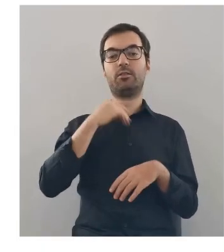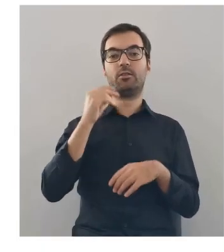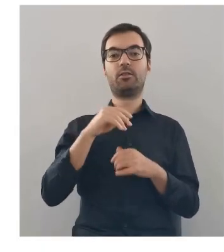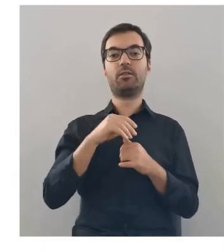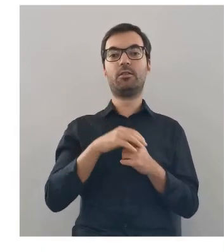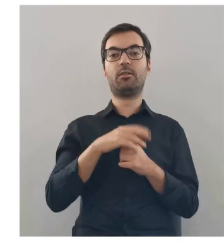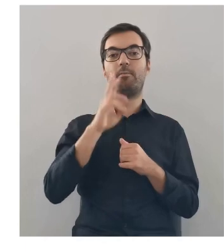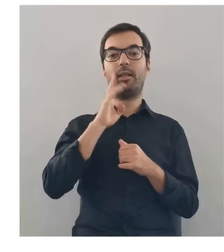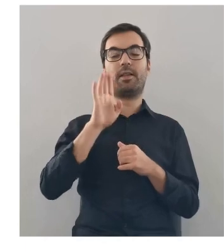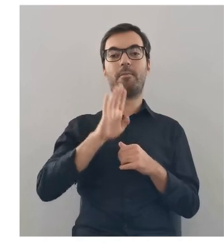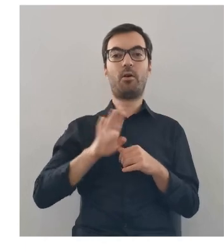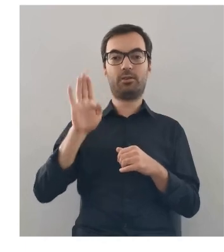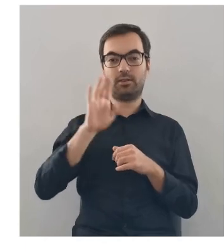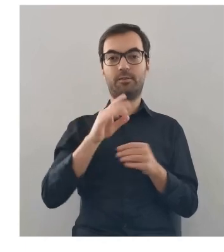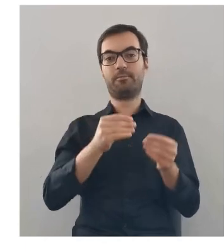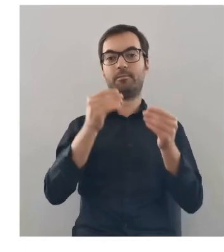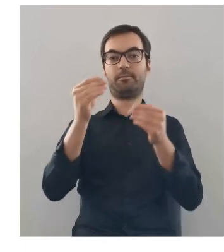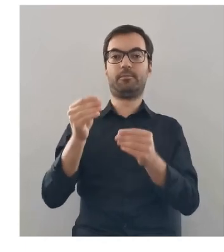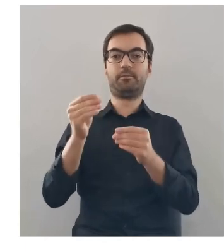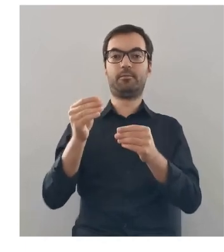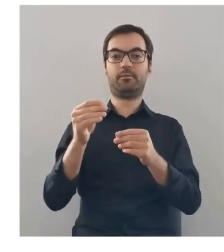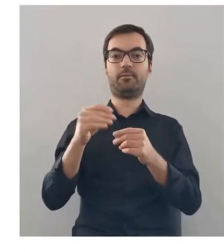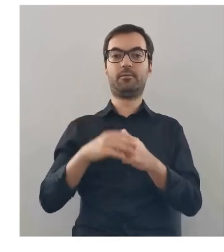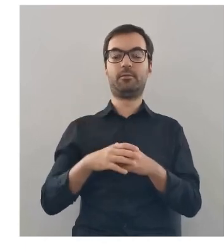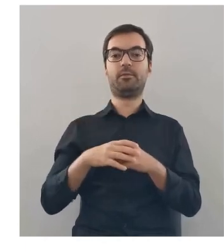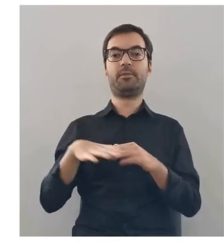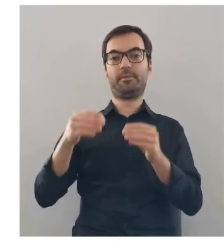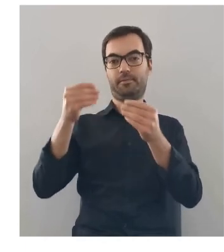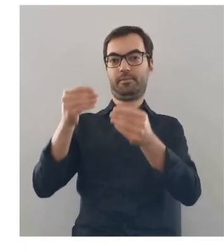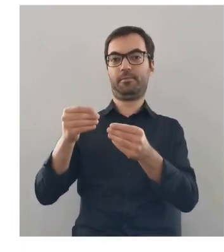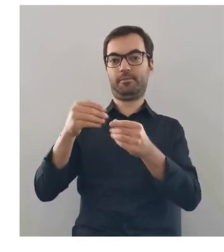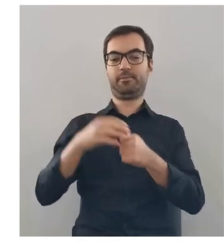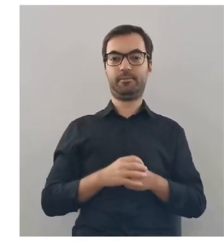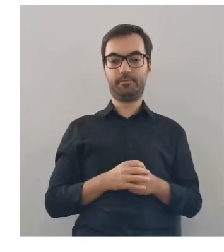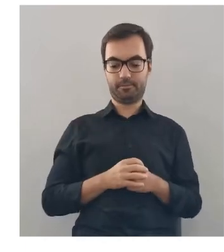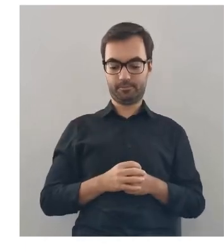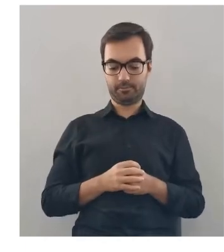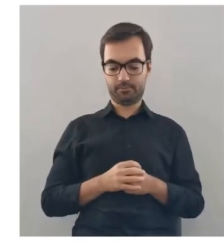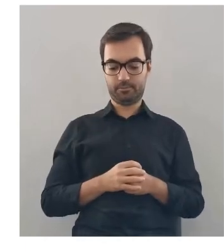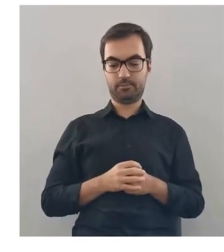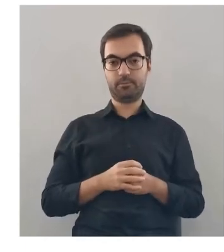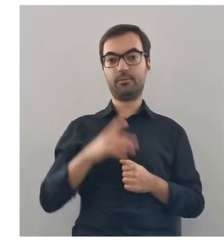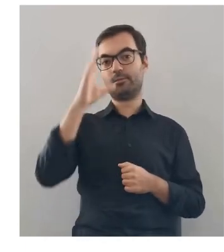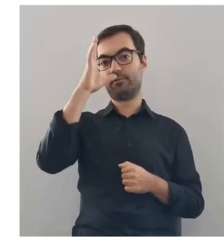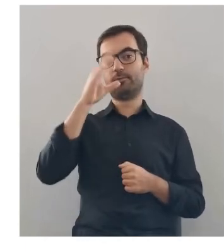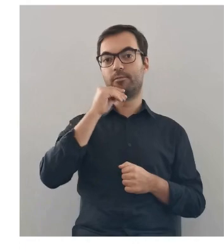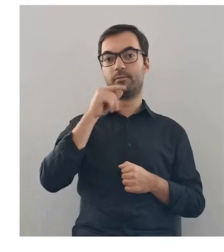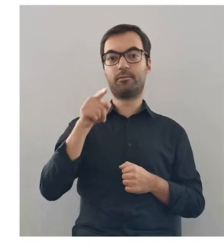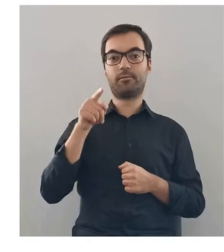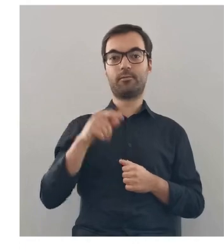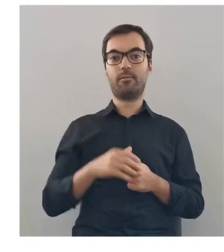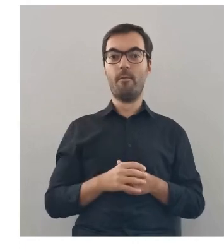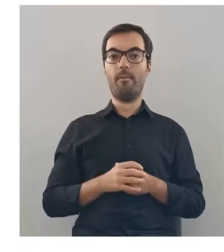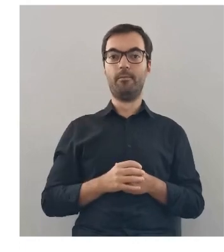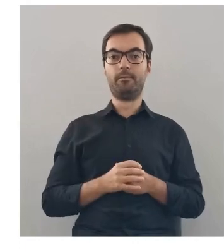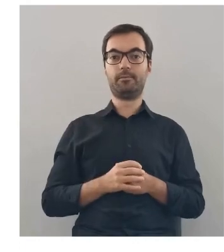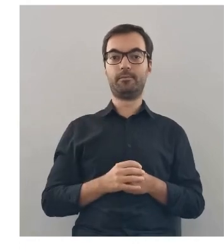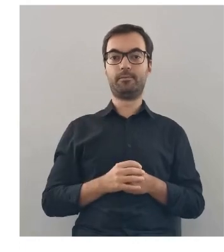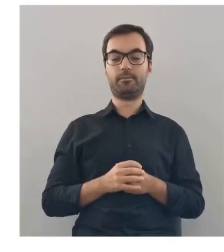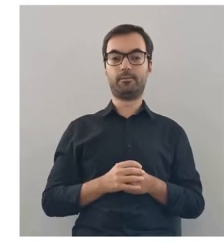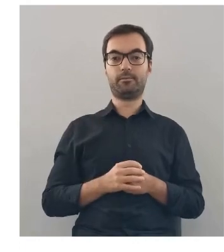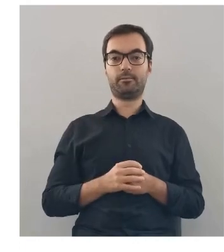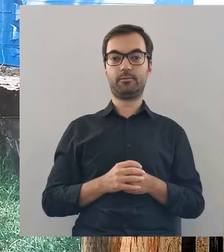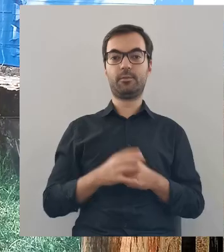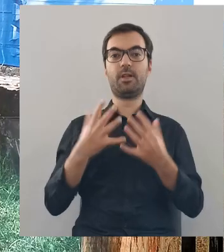obrazek matki boskiej i umieścił go na Dębczaku. I ten obrazek